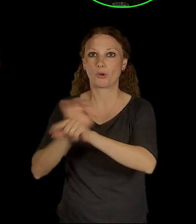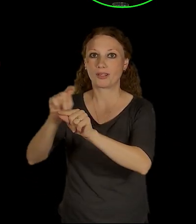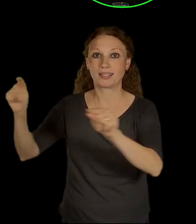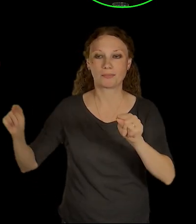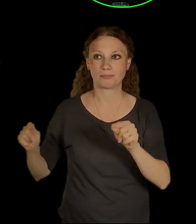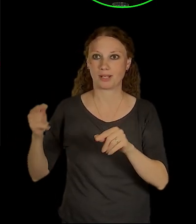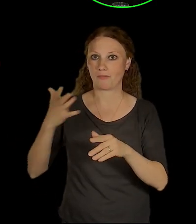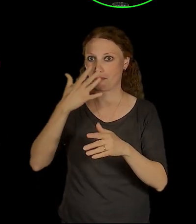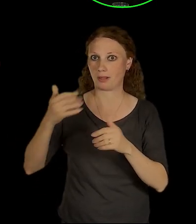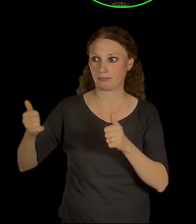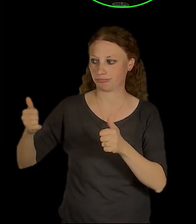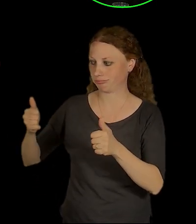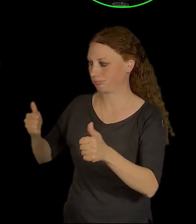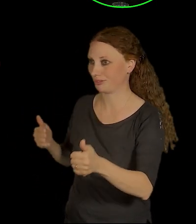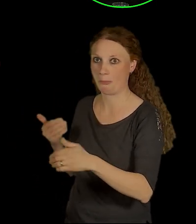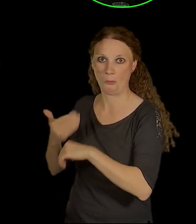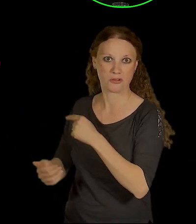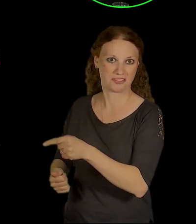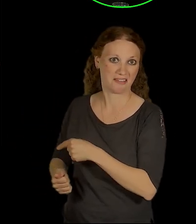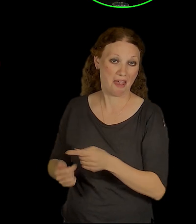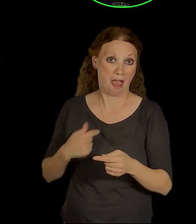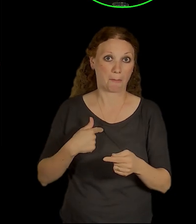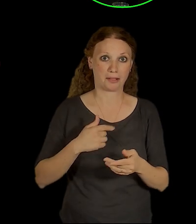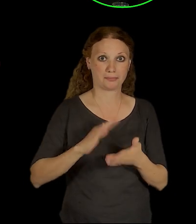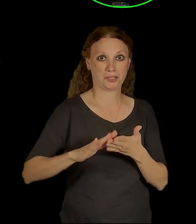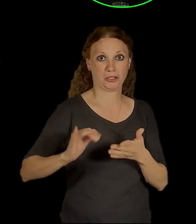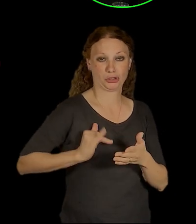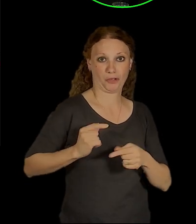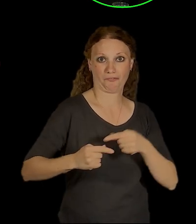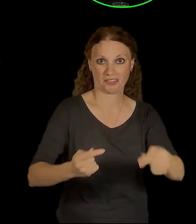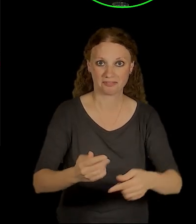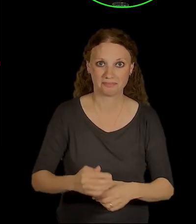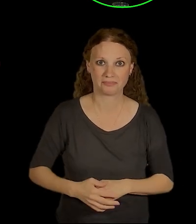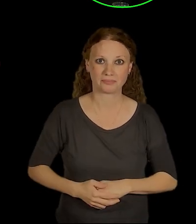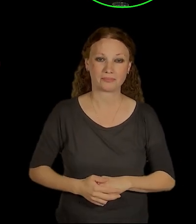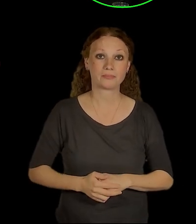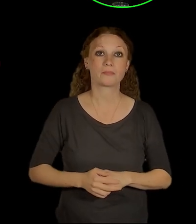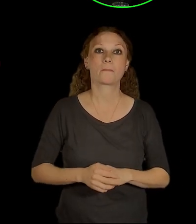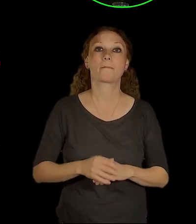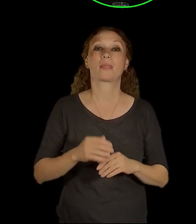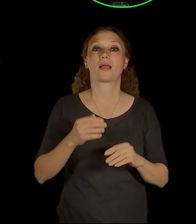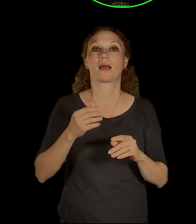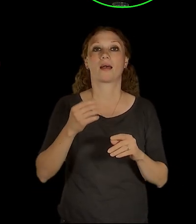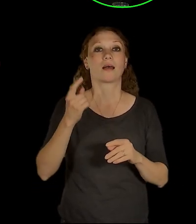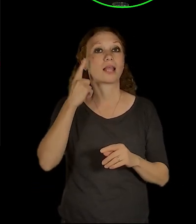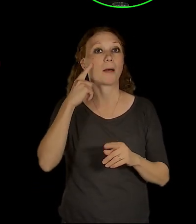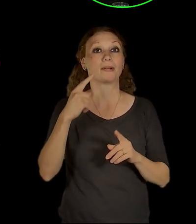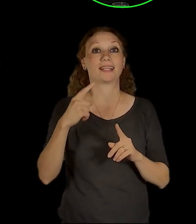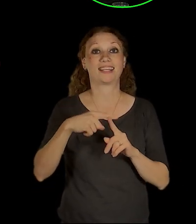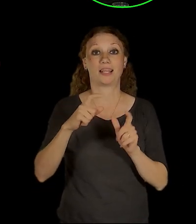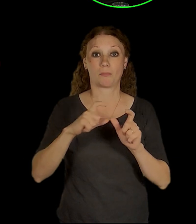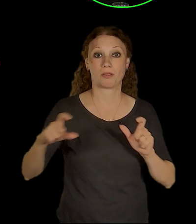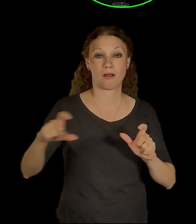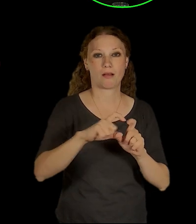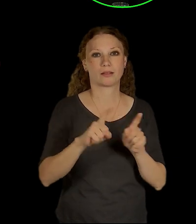investory. Hrozně nám v té ideje terminálu pomohla i přirozená